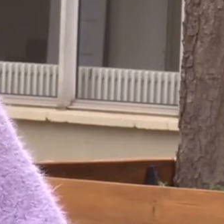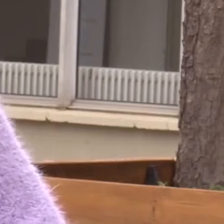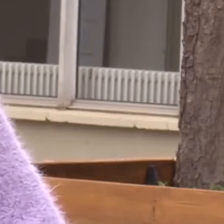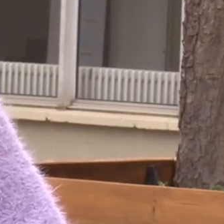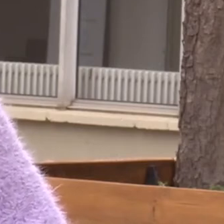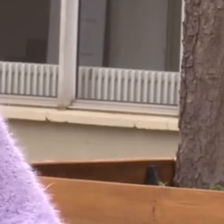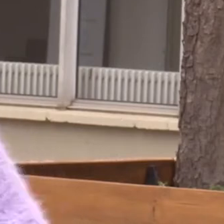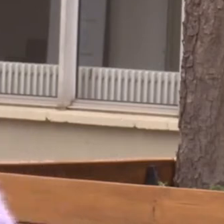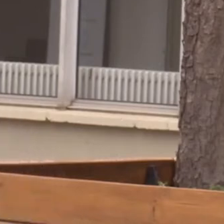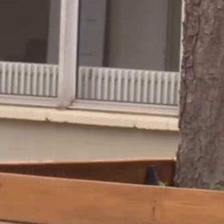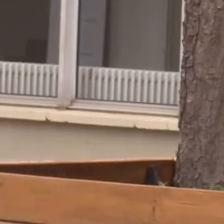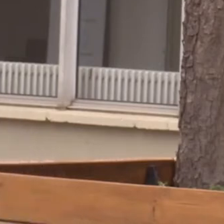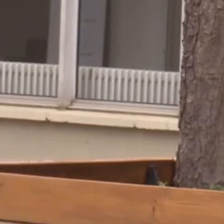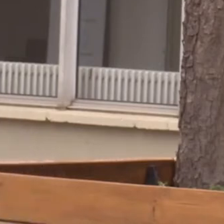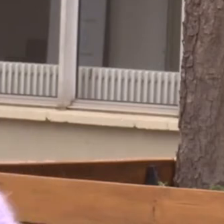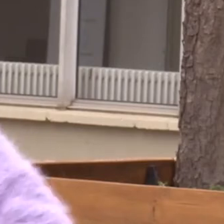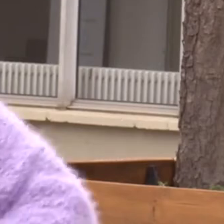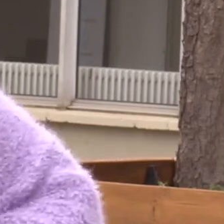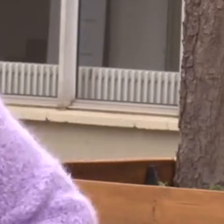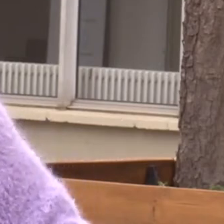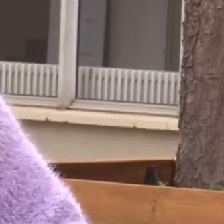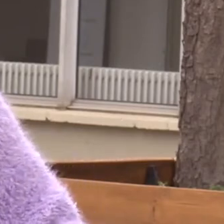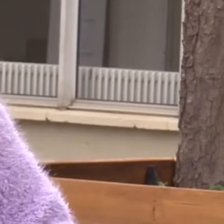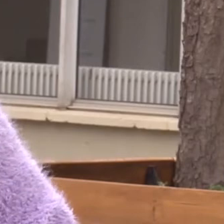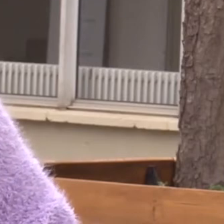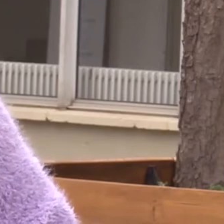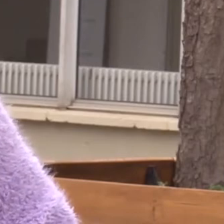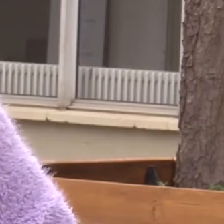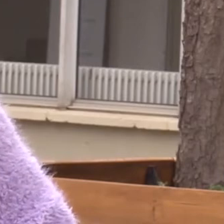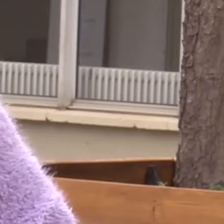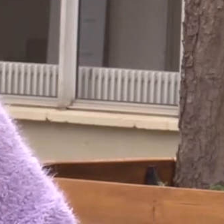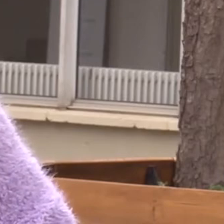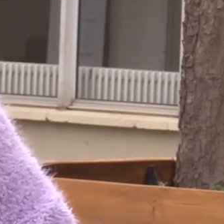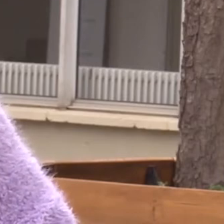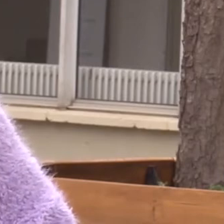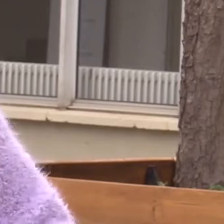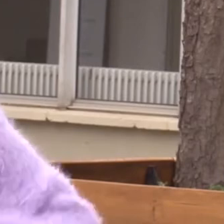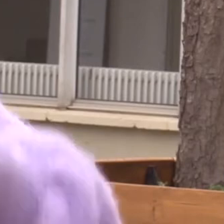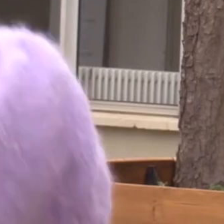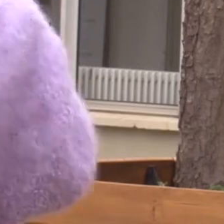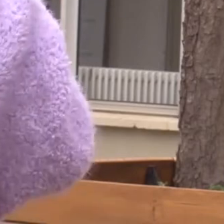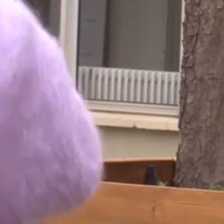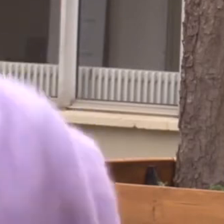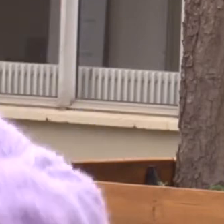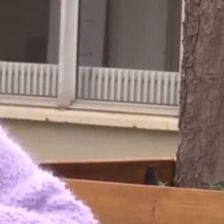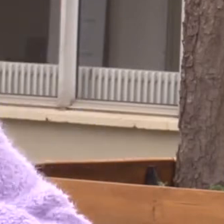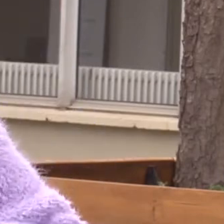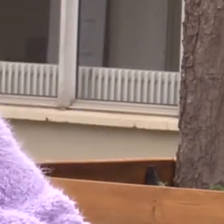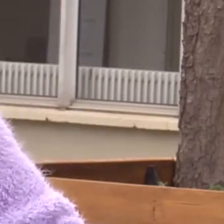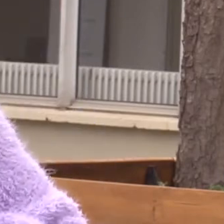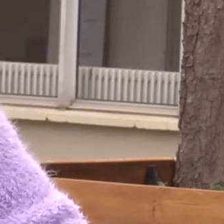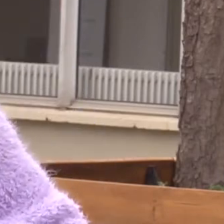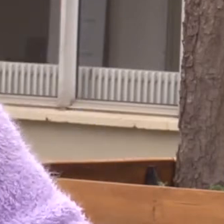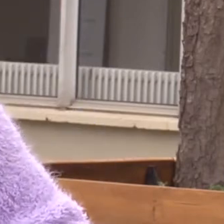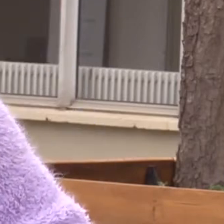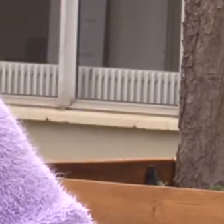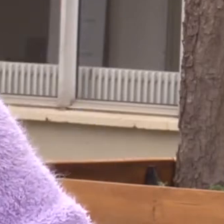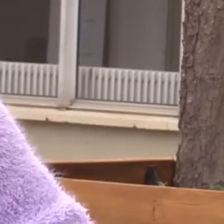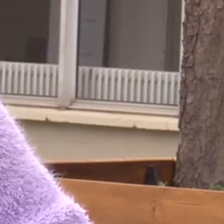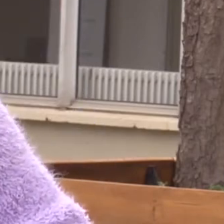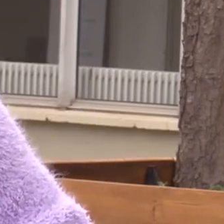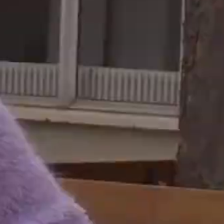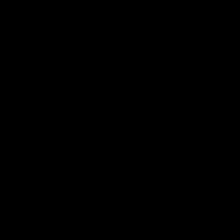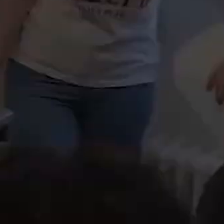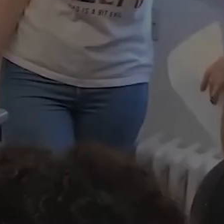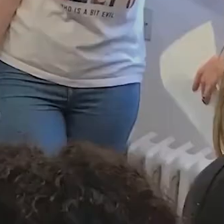preocupar-se, sobre todo, amb tot el que ha passat, de preocupar-se per nosaltres, per la nostra salut, per com estàbem. I això fomenta molt també que no hi ha una